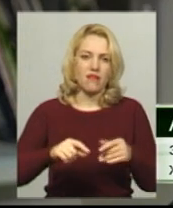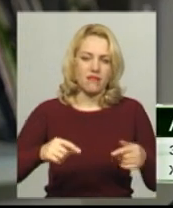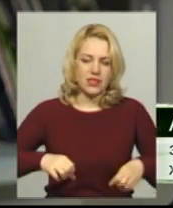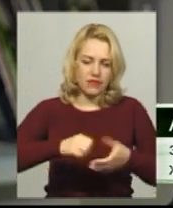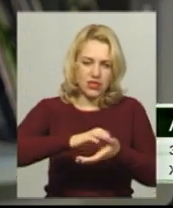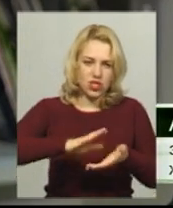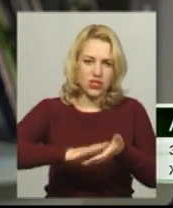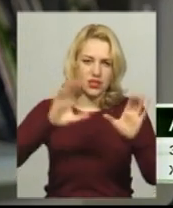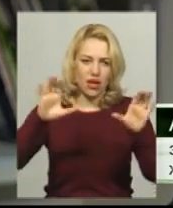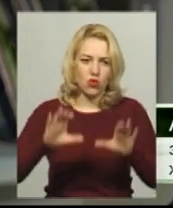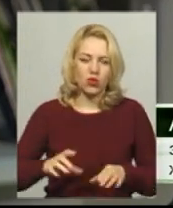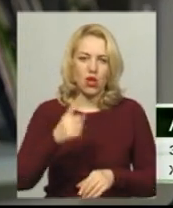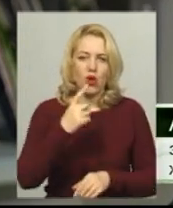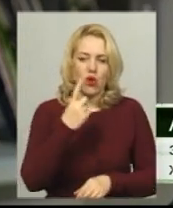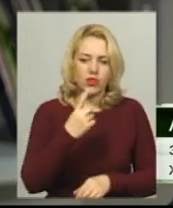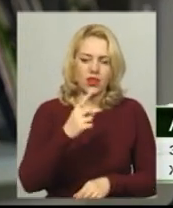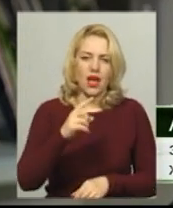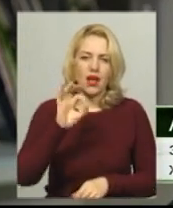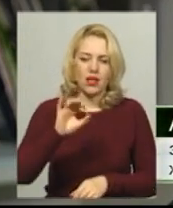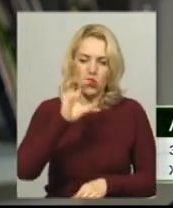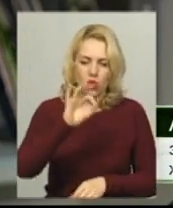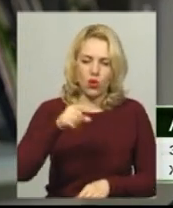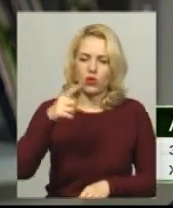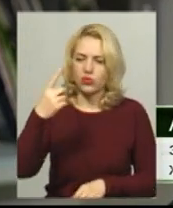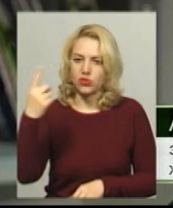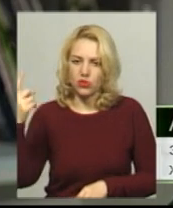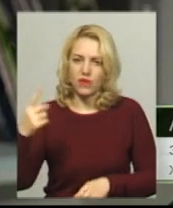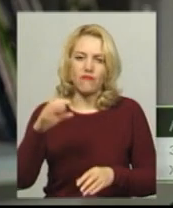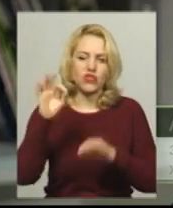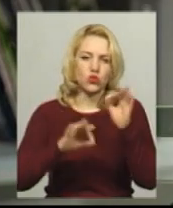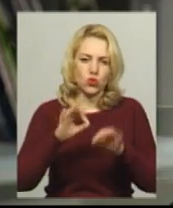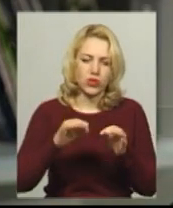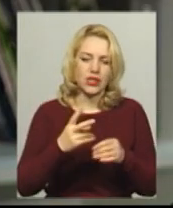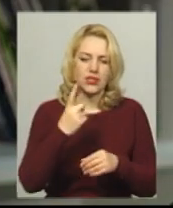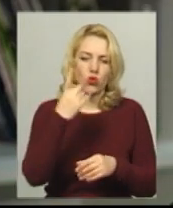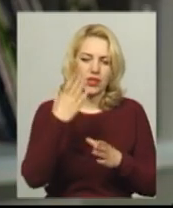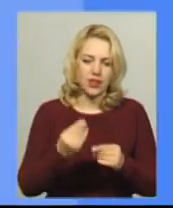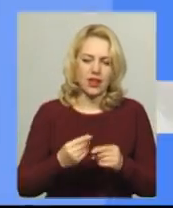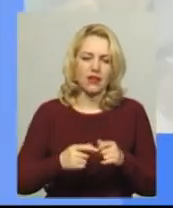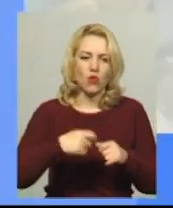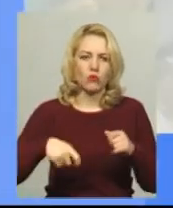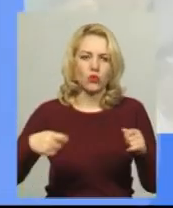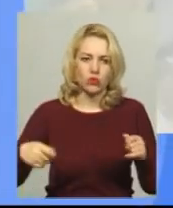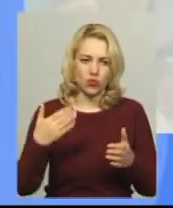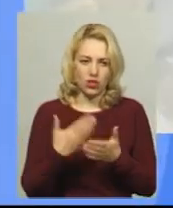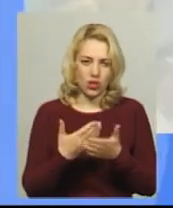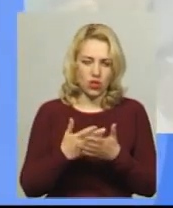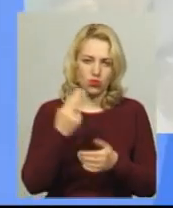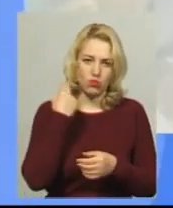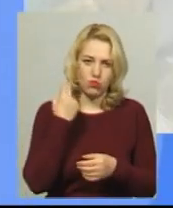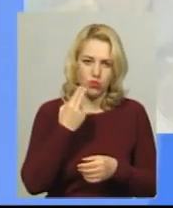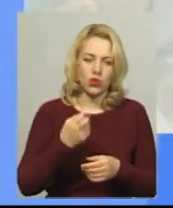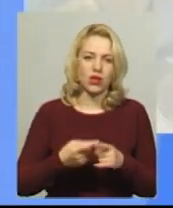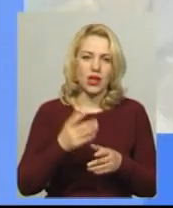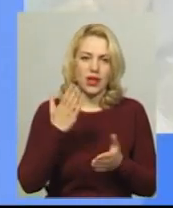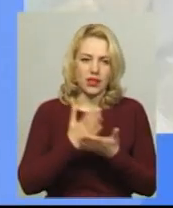в розмірі 0,01% за один день прострочки від суми заборгованості. Якщо борж за комунальні послуги